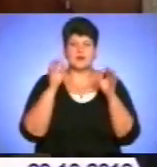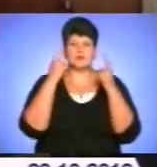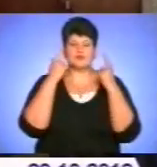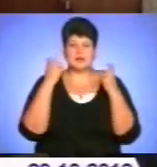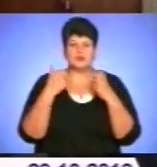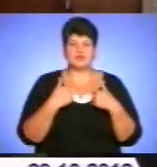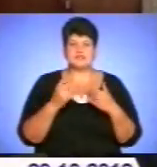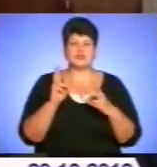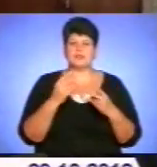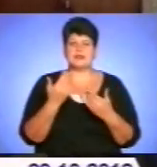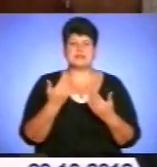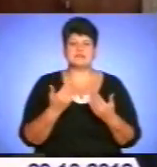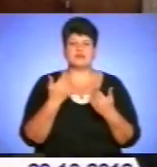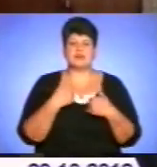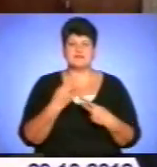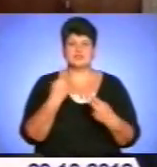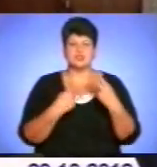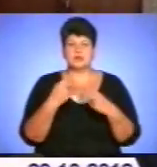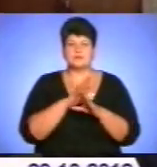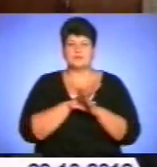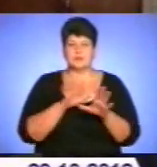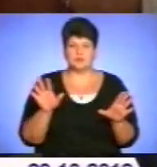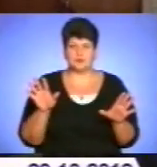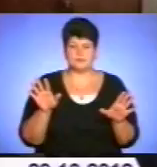нас ніхто не звертався, ніяких скарг не було.